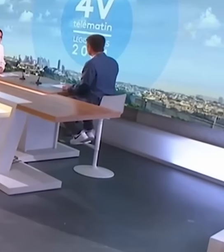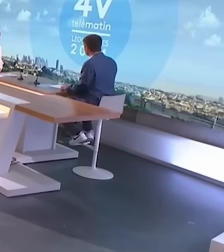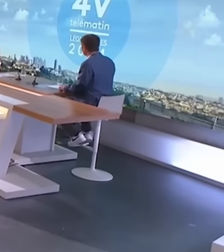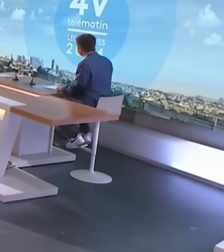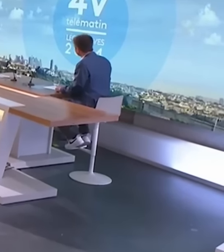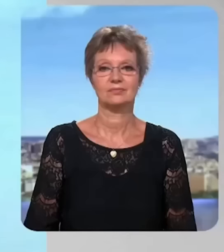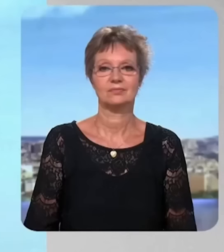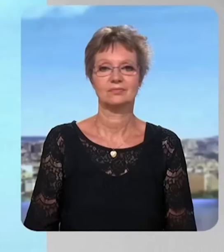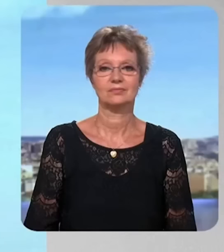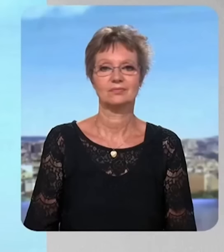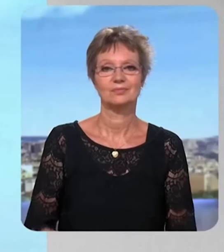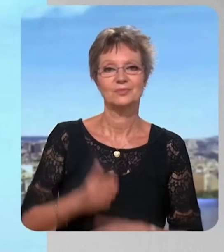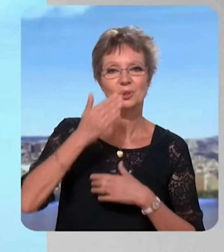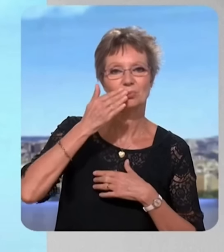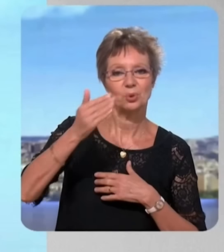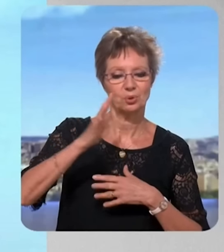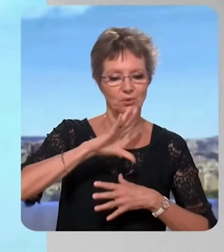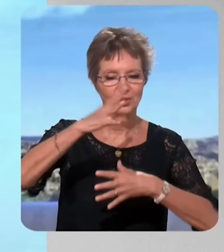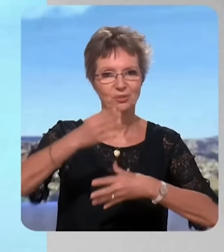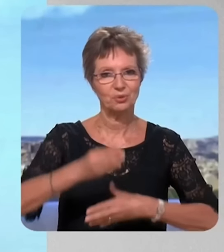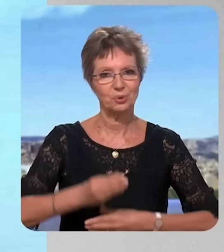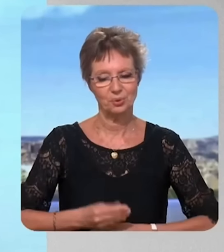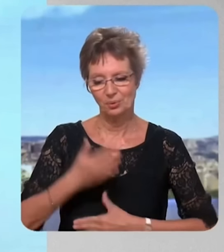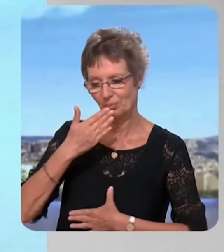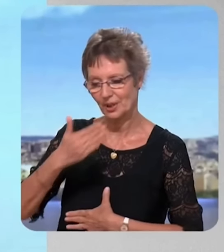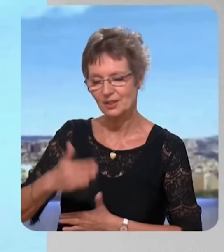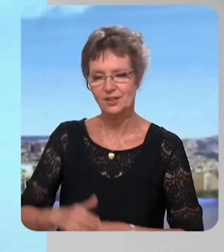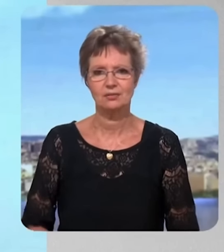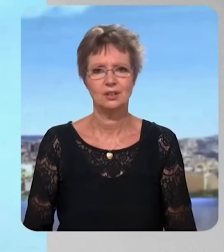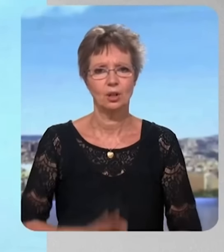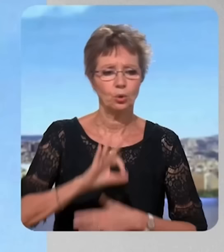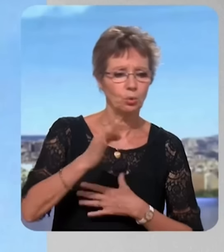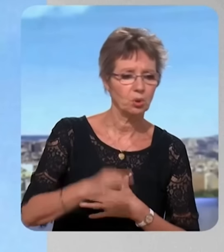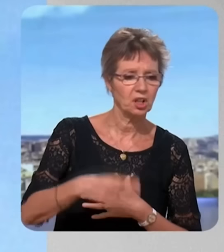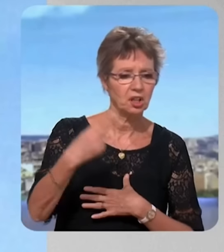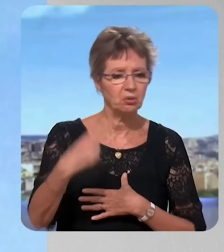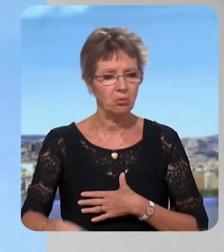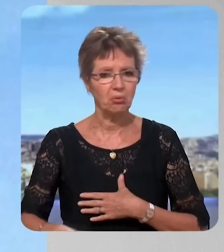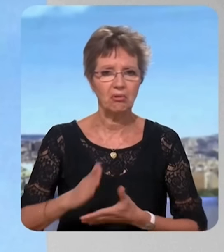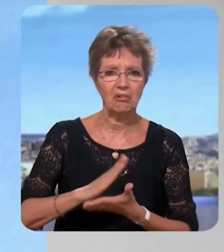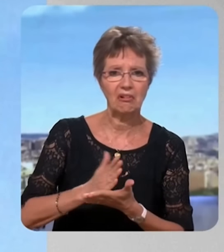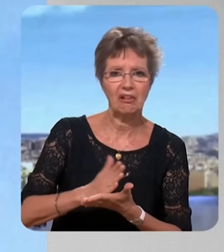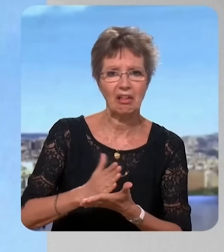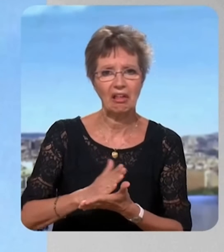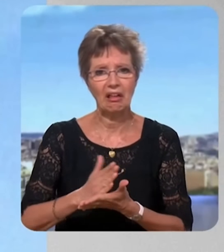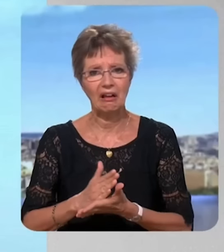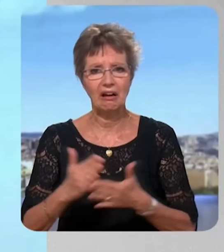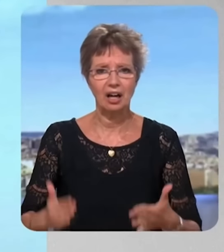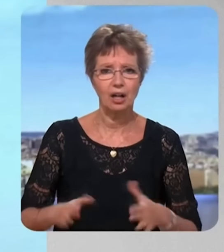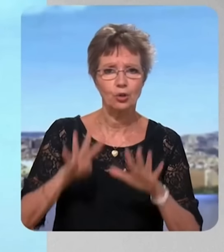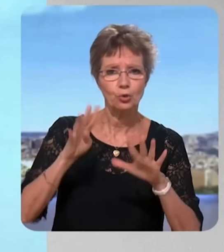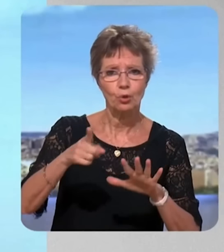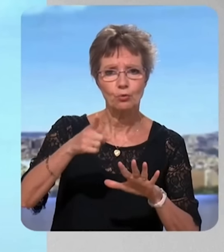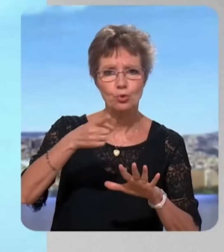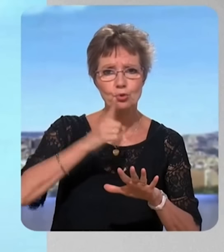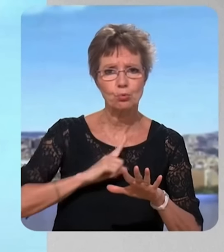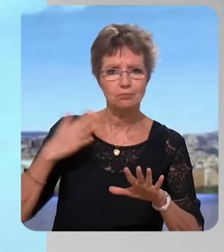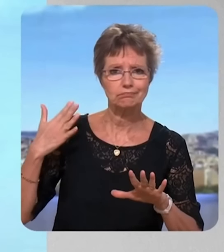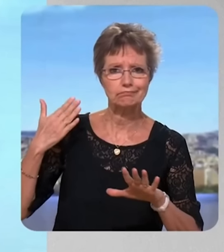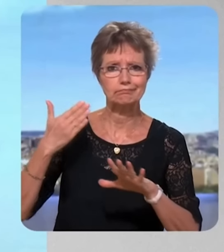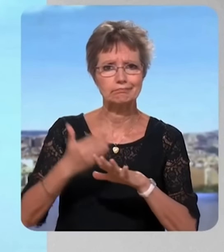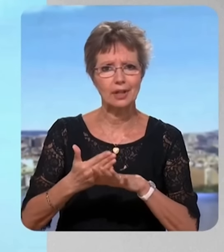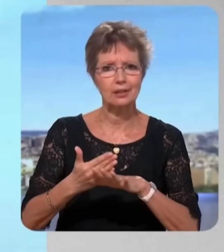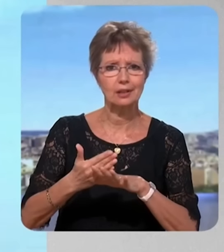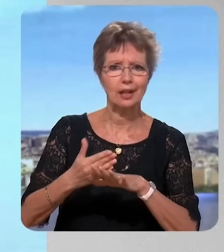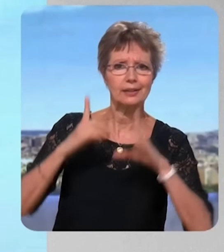– Bonjour et bienvenue dans les 4V, Marion Maréchal. merci beaucoup. – Alors oui mais non, mais non mais oui, vous avez fait un peu l'ascenseur depuis le 9 juin et l'annonce de la dissolution